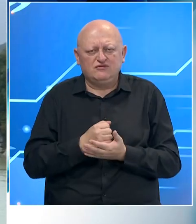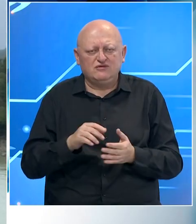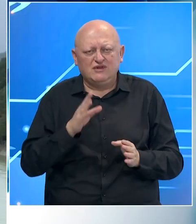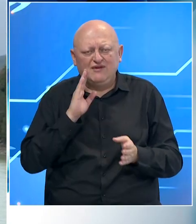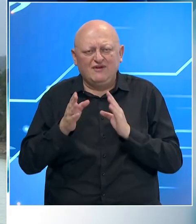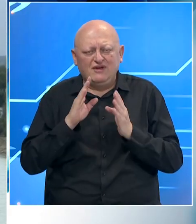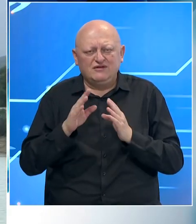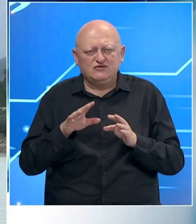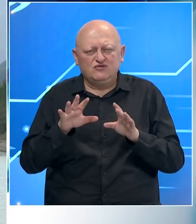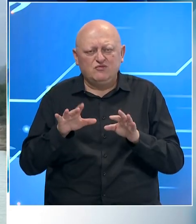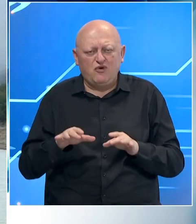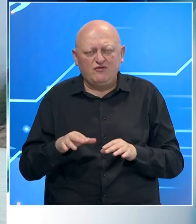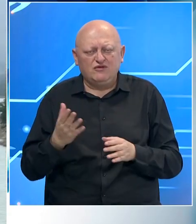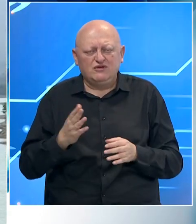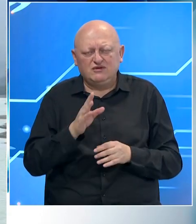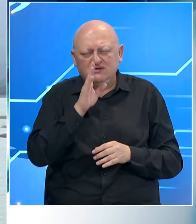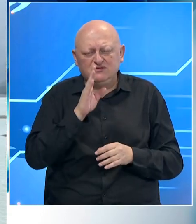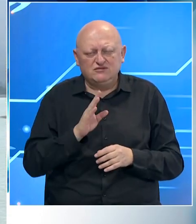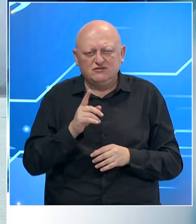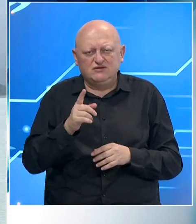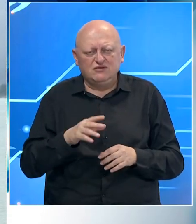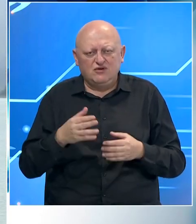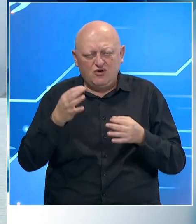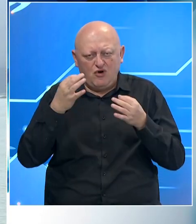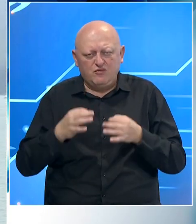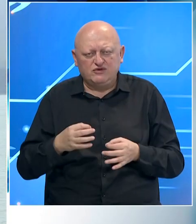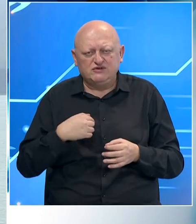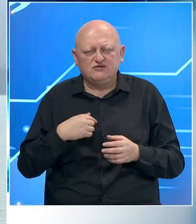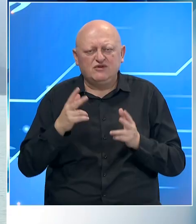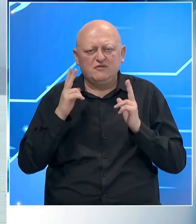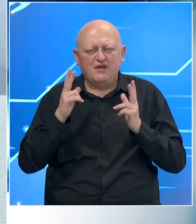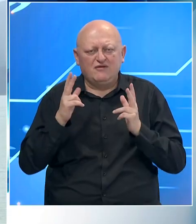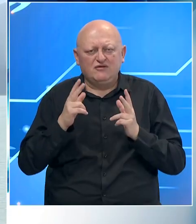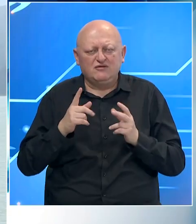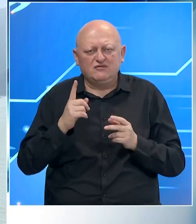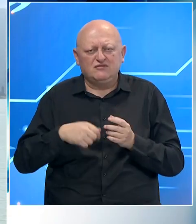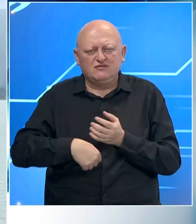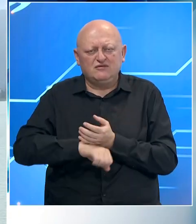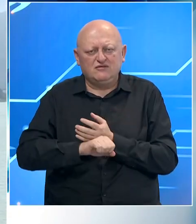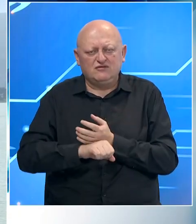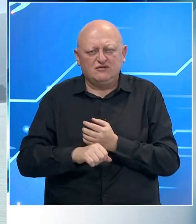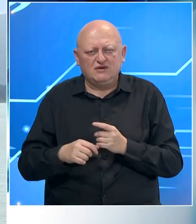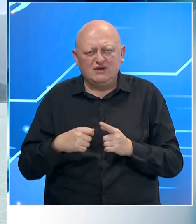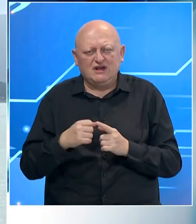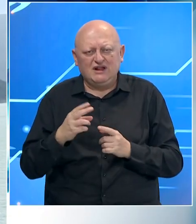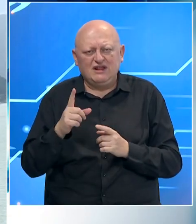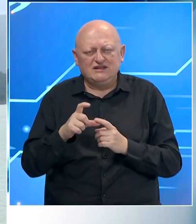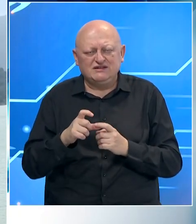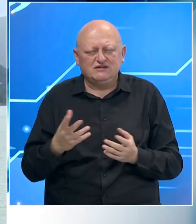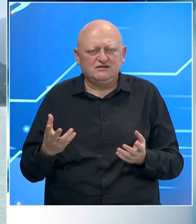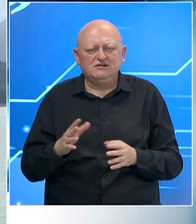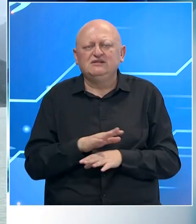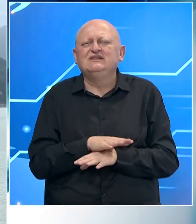profilu gdje su se iz Klisa oprostili sa nekadašnjim navijačima i futbalerom Klisa. Zaista